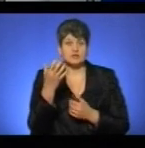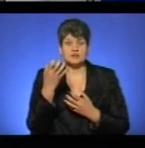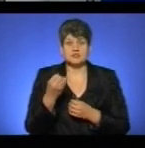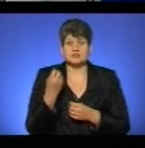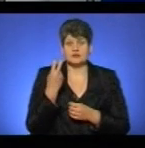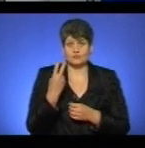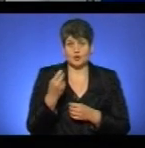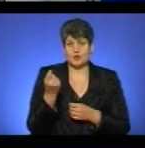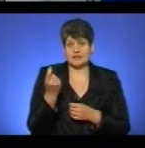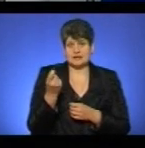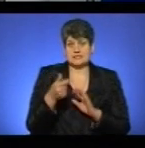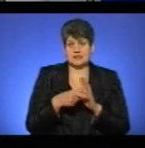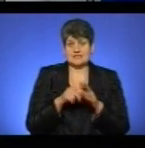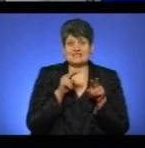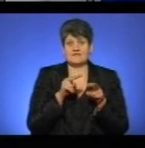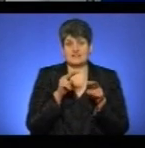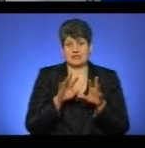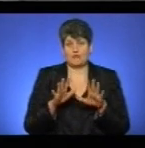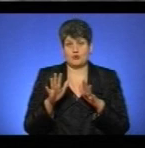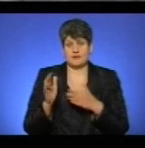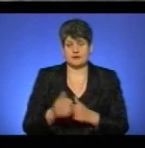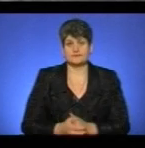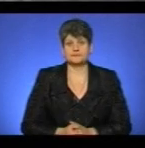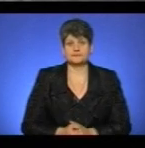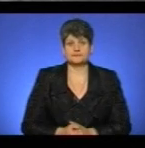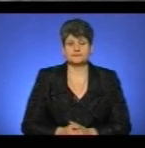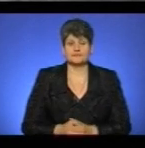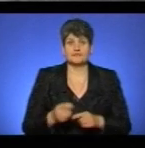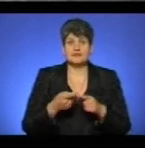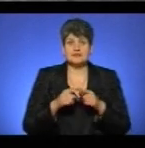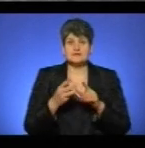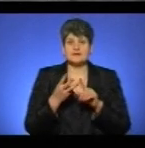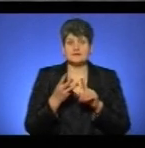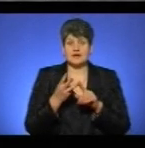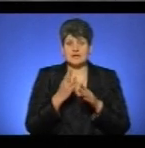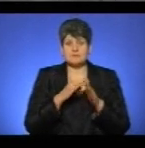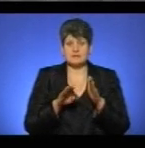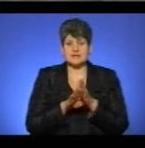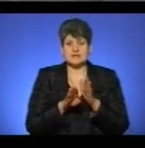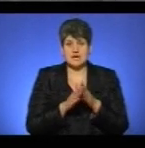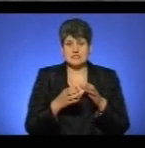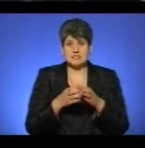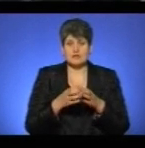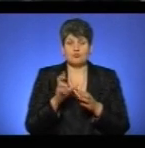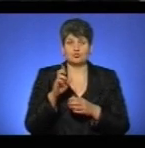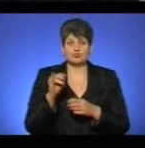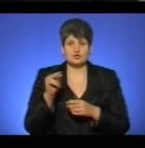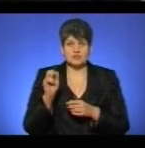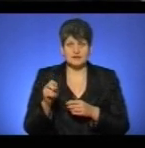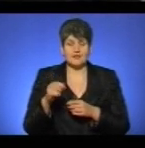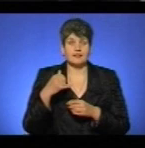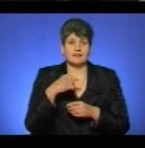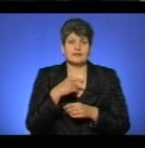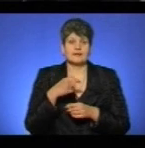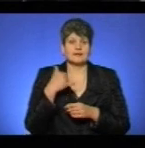11-ти класників свідків події. Це третя підстанція Чортківської швидкої допомоги у Бучачі. Диспетчер